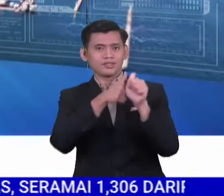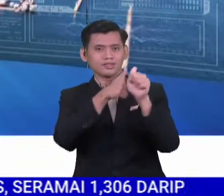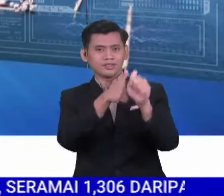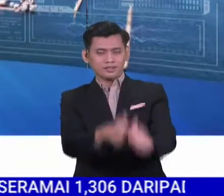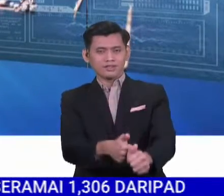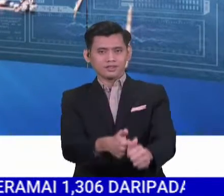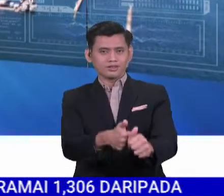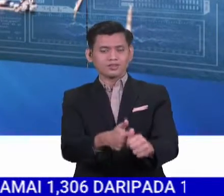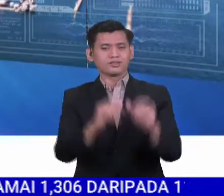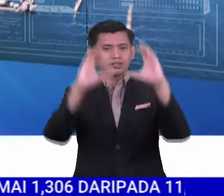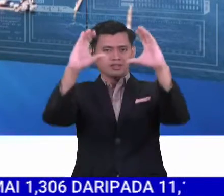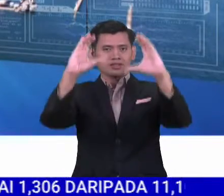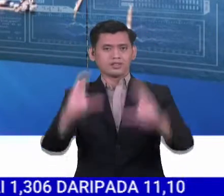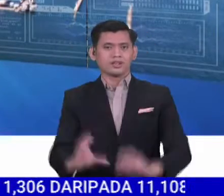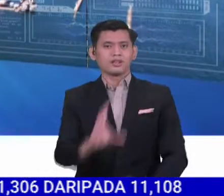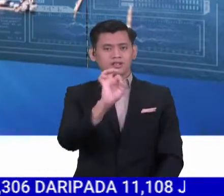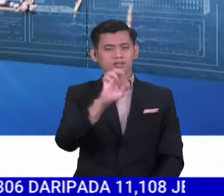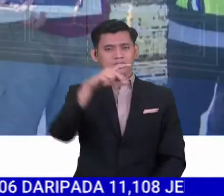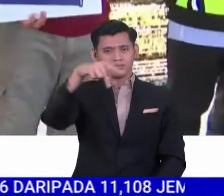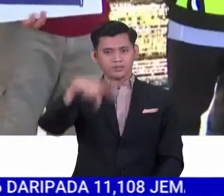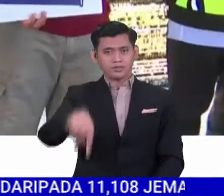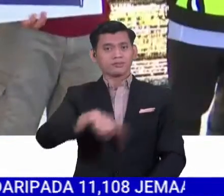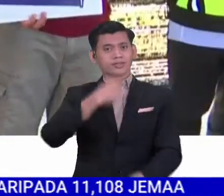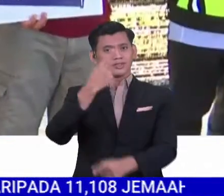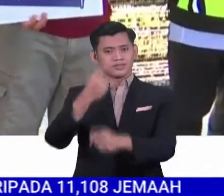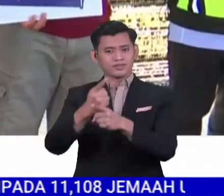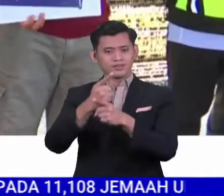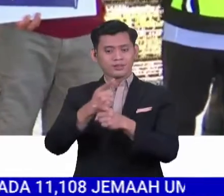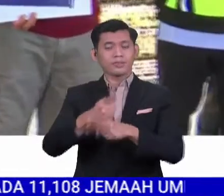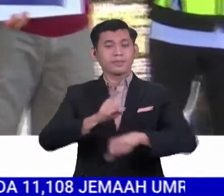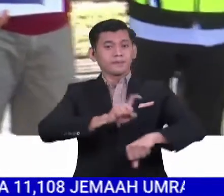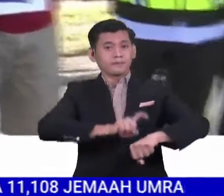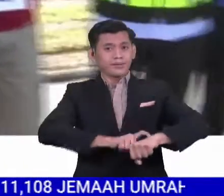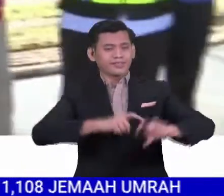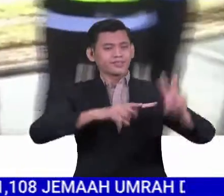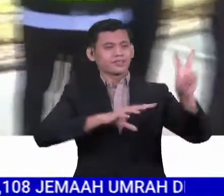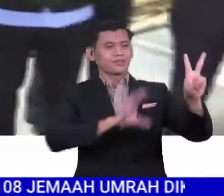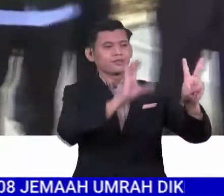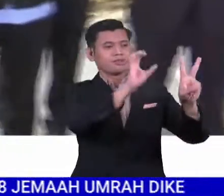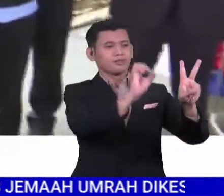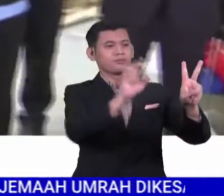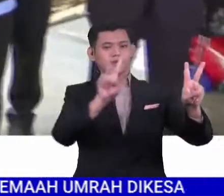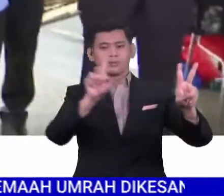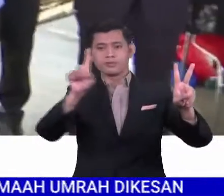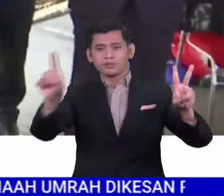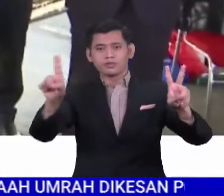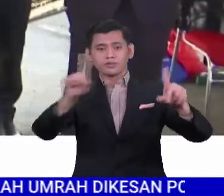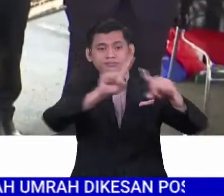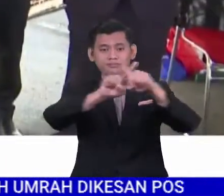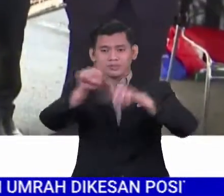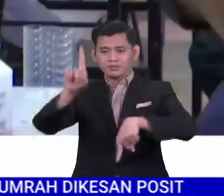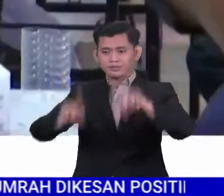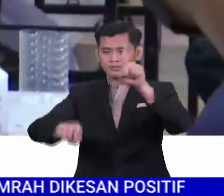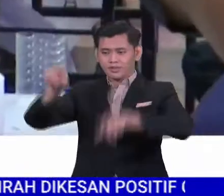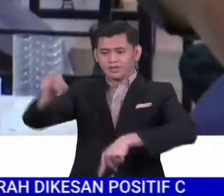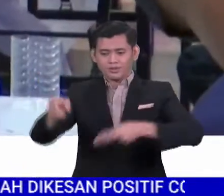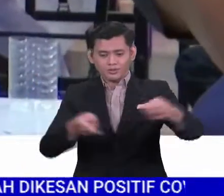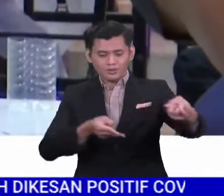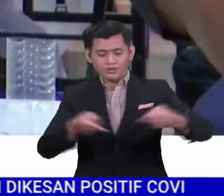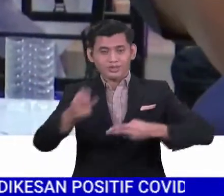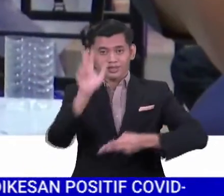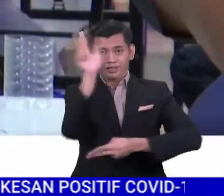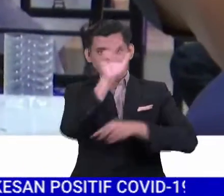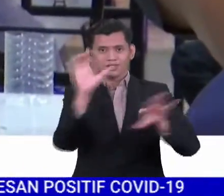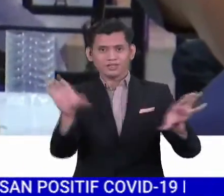para penduduknya. Ikuti imbasannya. Sepanjang 2021, pelbagai usaha dilaksana kerajaan